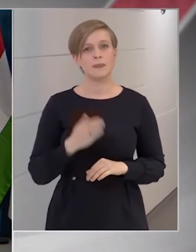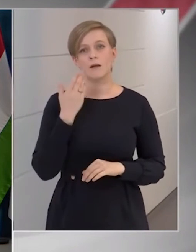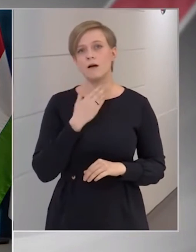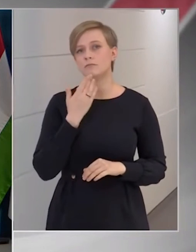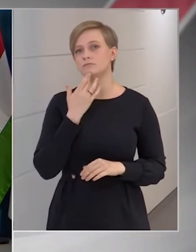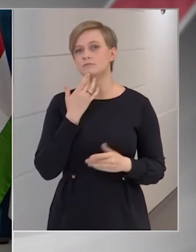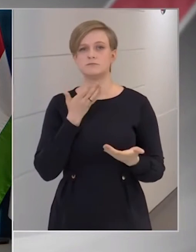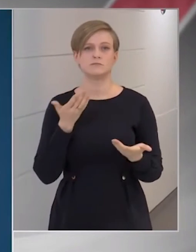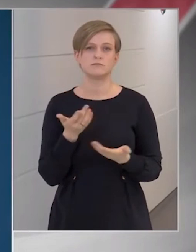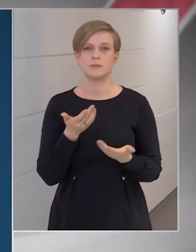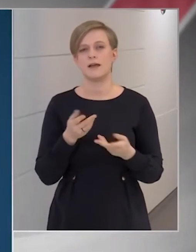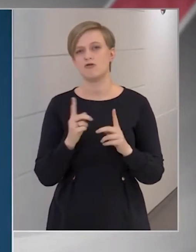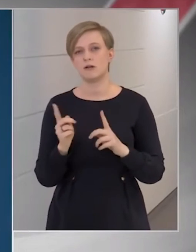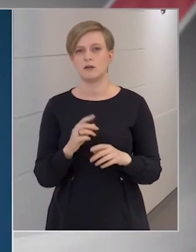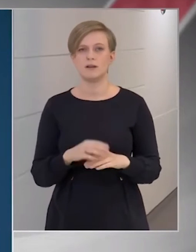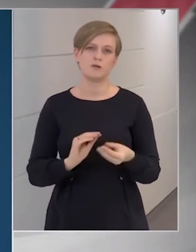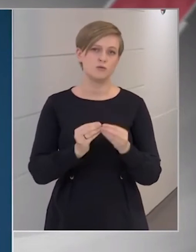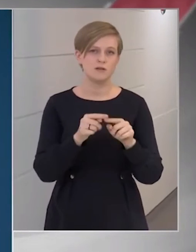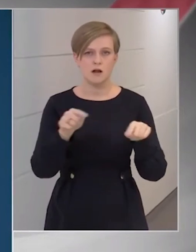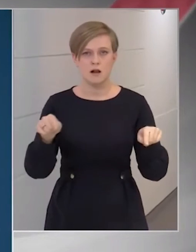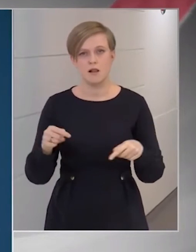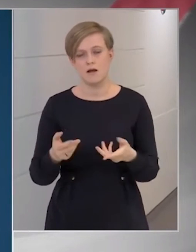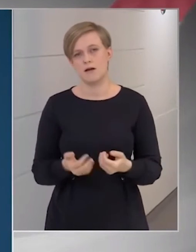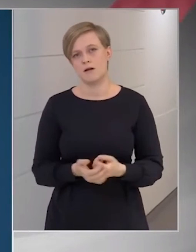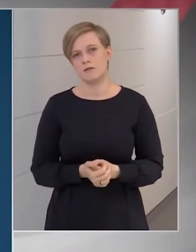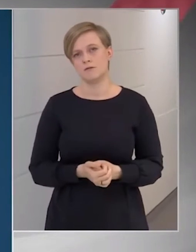egyben halálozások száma is, fogalmazott Müller Cecília.